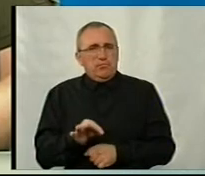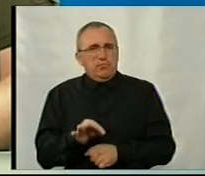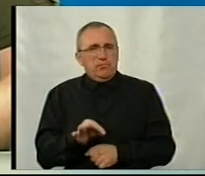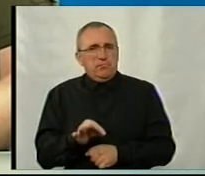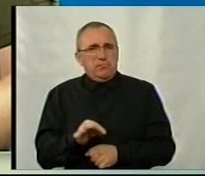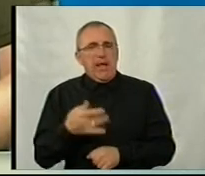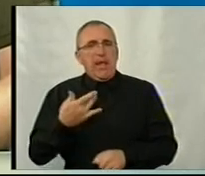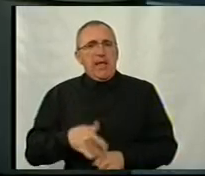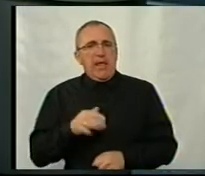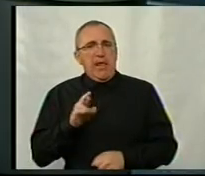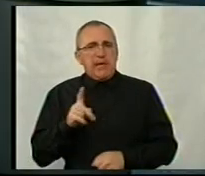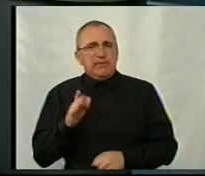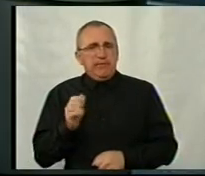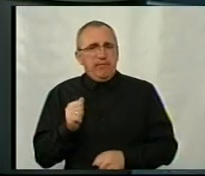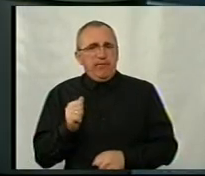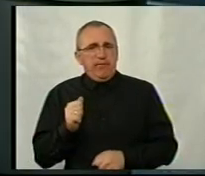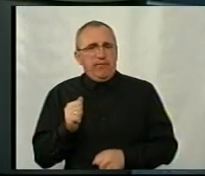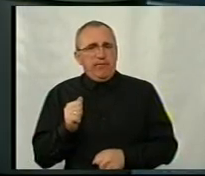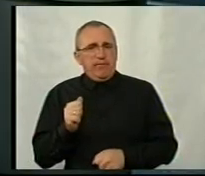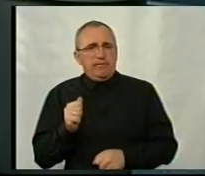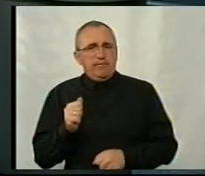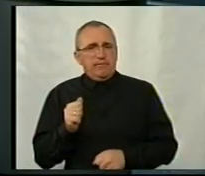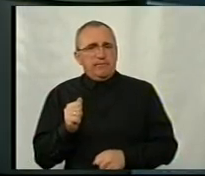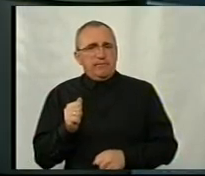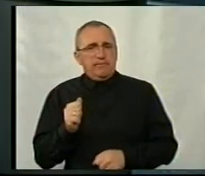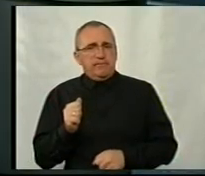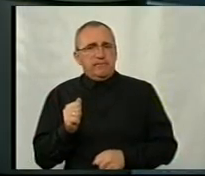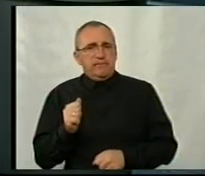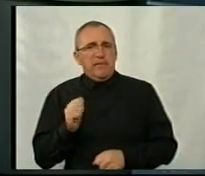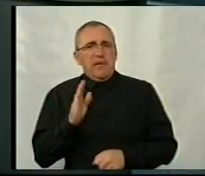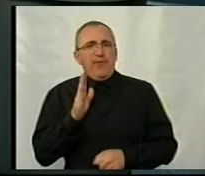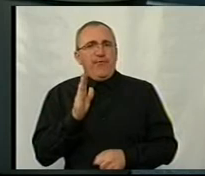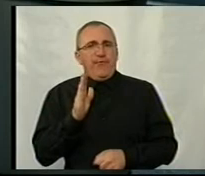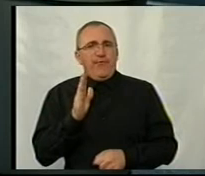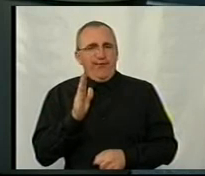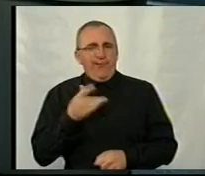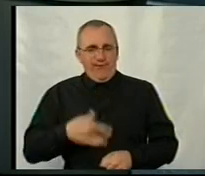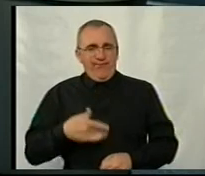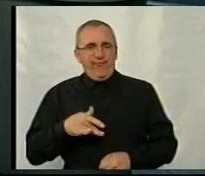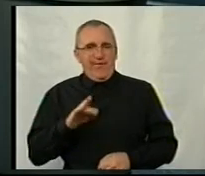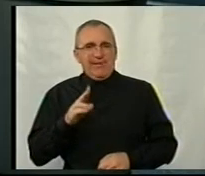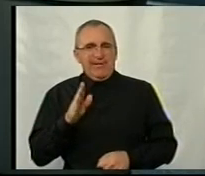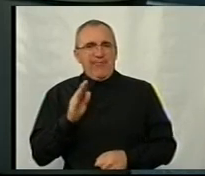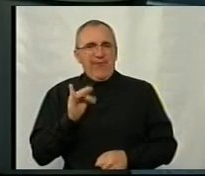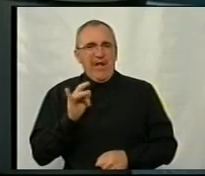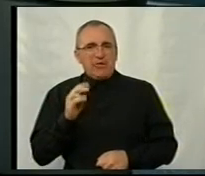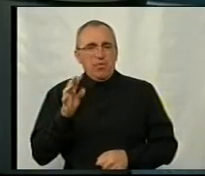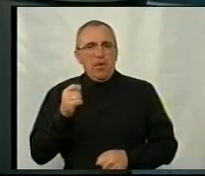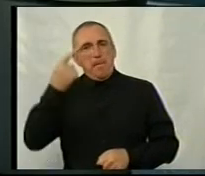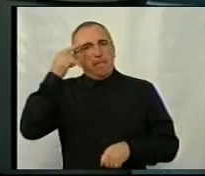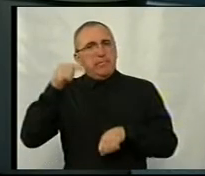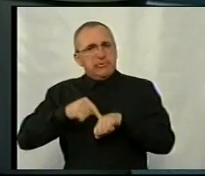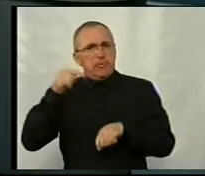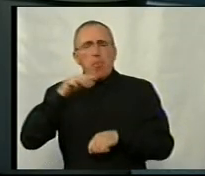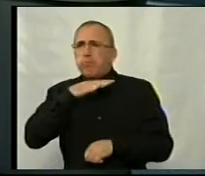язвіна на українській. Так і є? Ні, Виразкова хвороба. Дуже багато психічних захворювань.